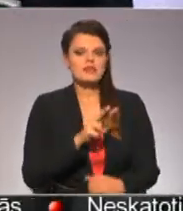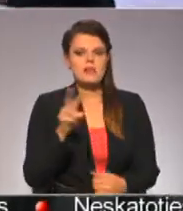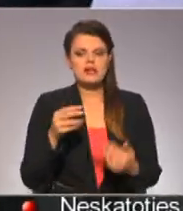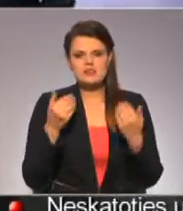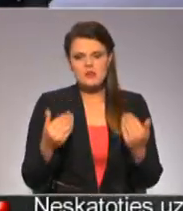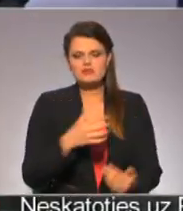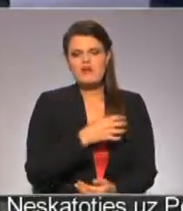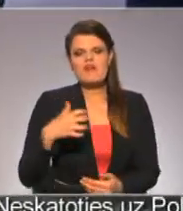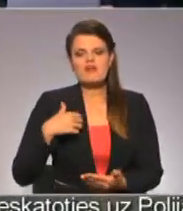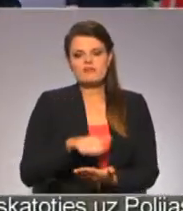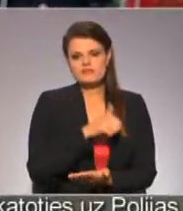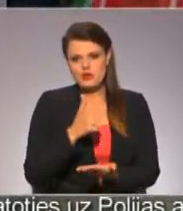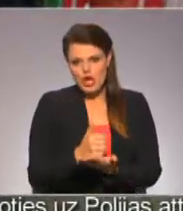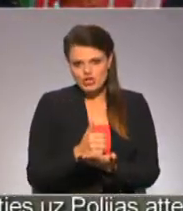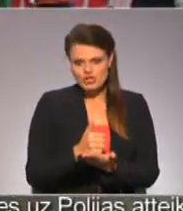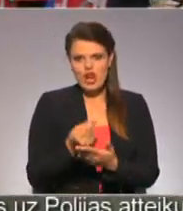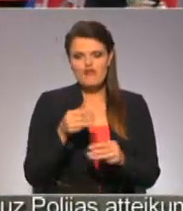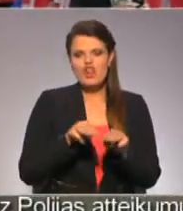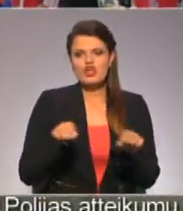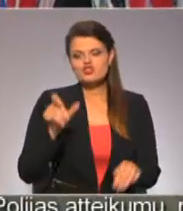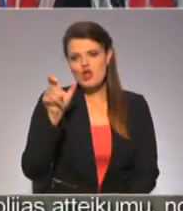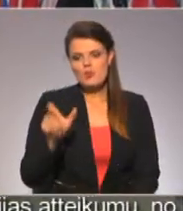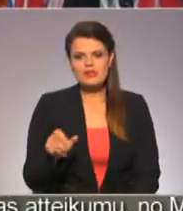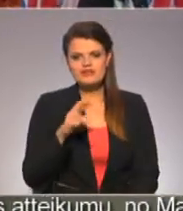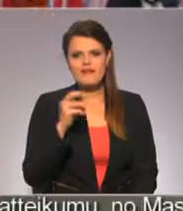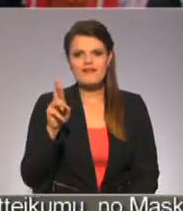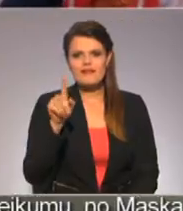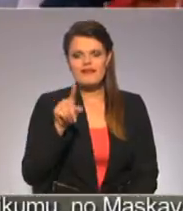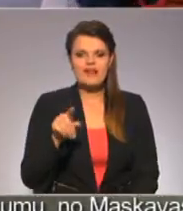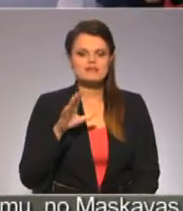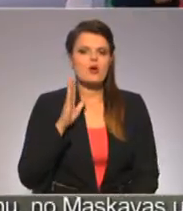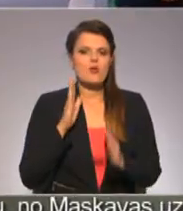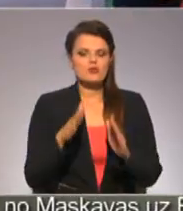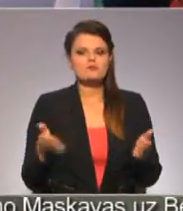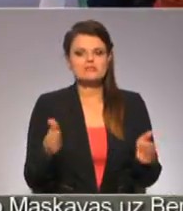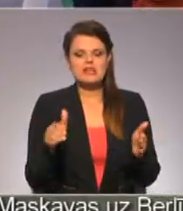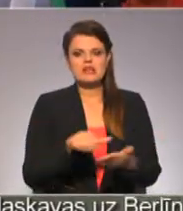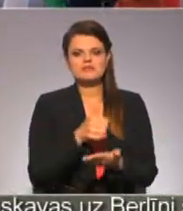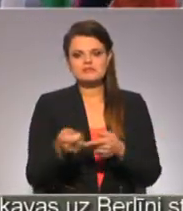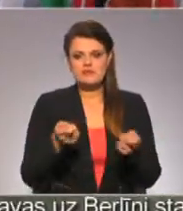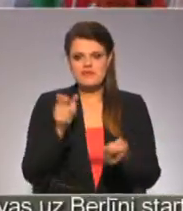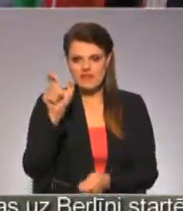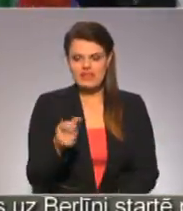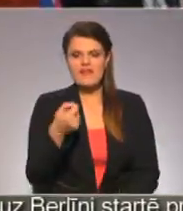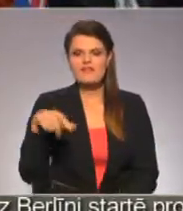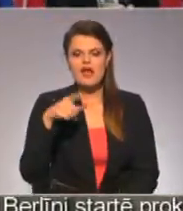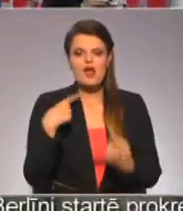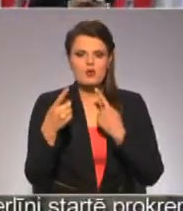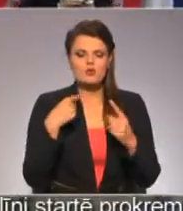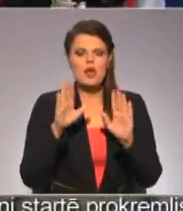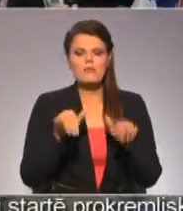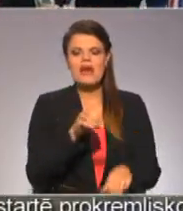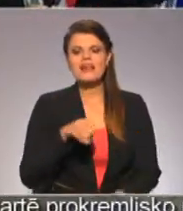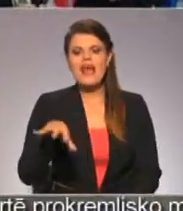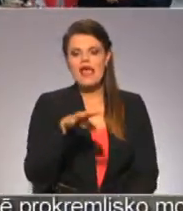pašreizējās valdības priekšgalā. Finanšu ministrs Jānis Rērs, būdams, sanāksmes namatēvs gan vērāk koncentrējās uz Eiropas